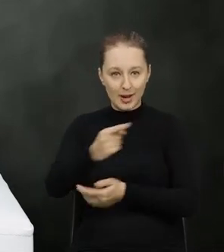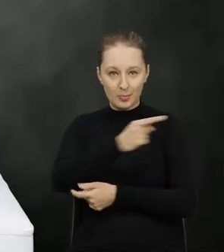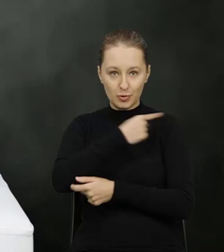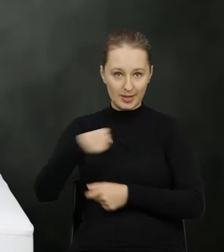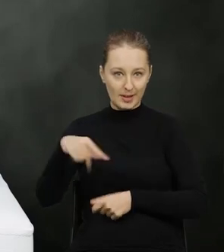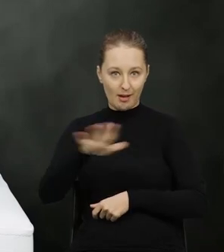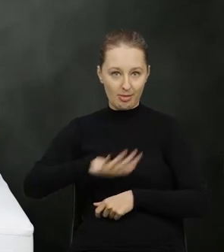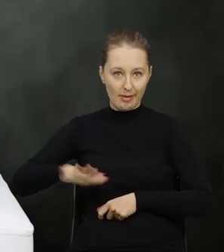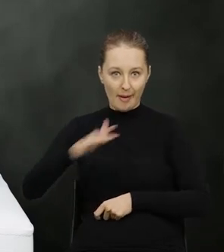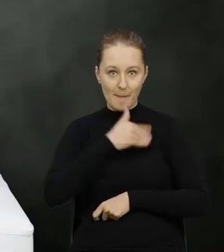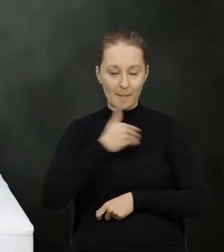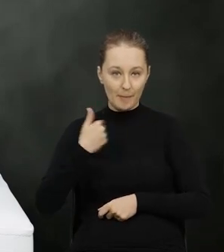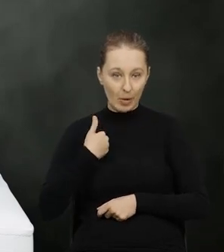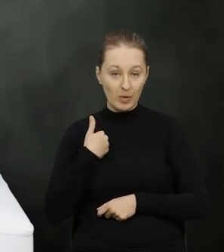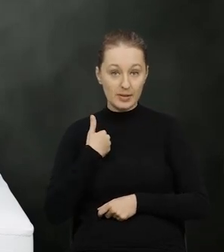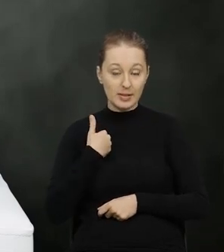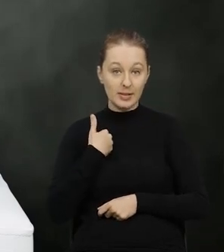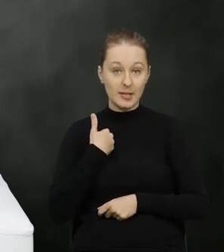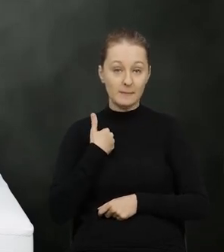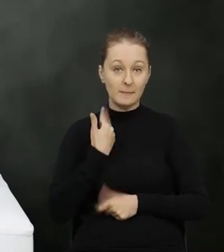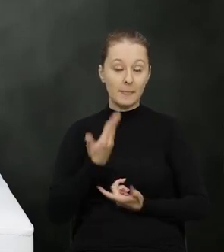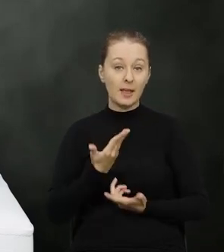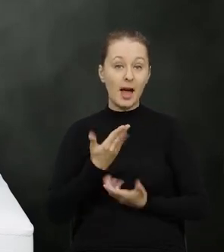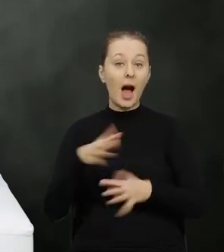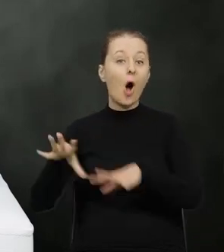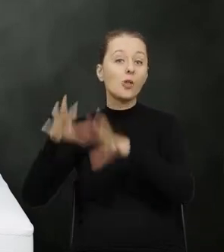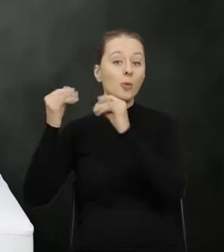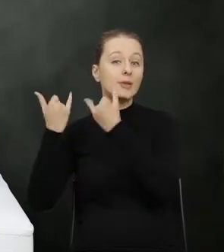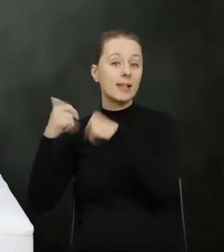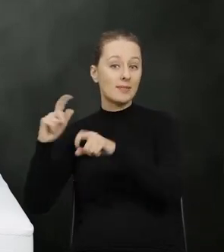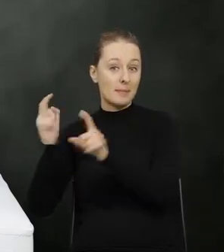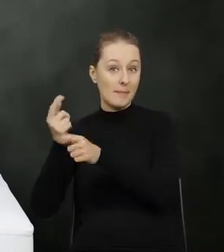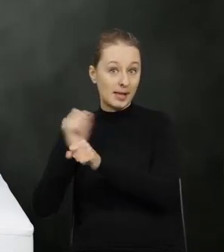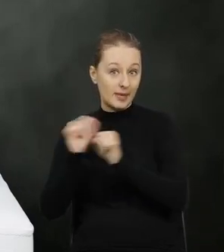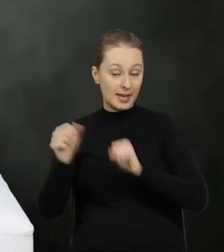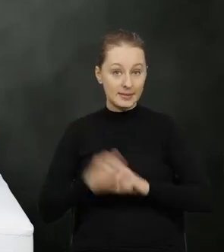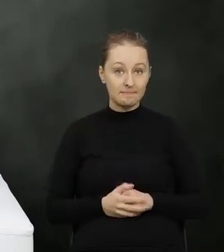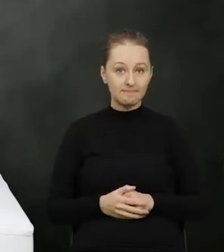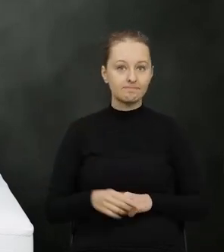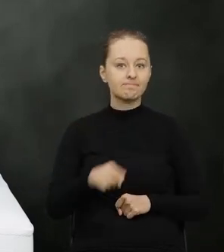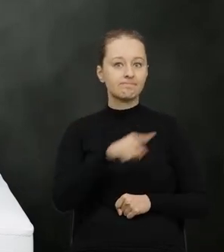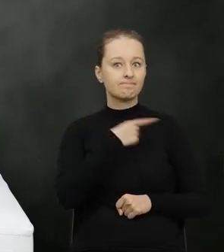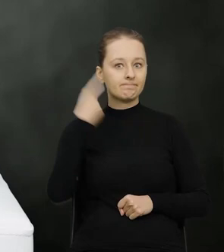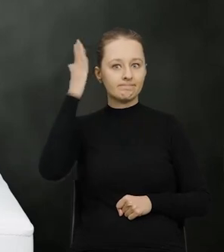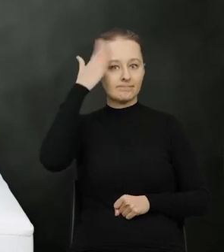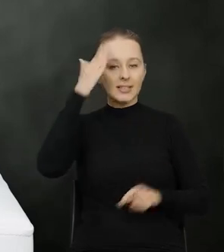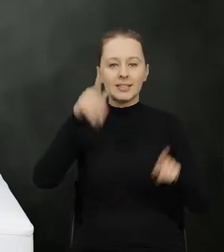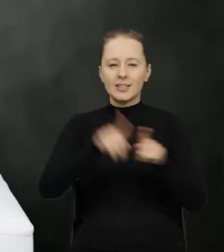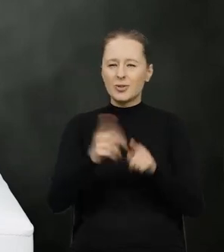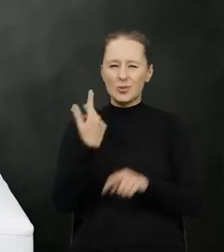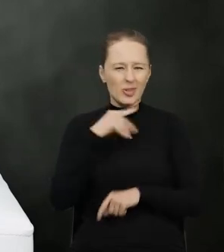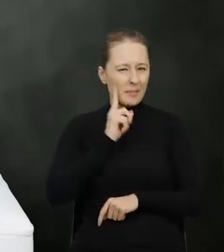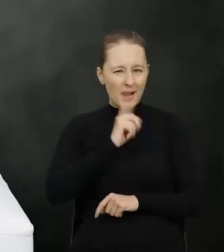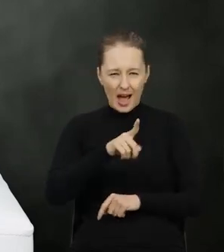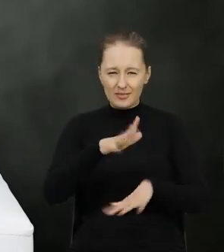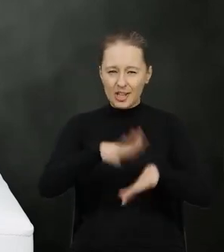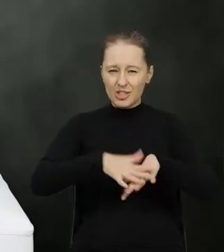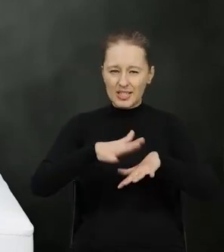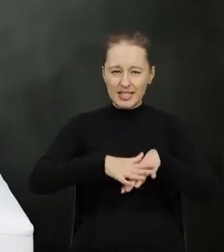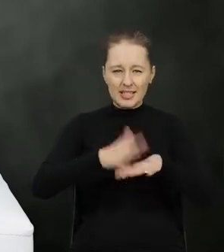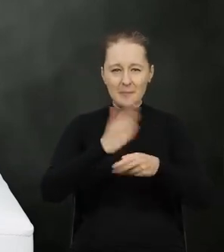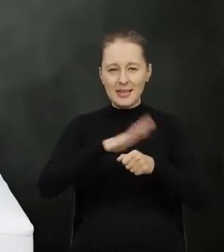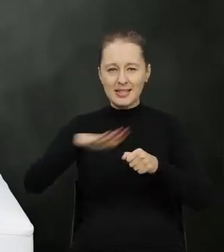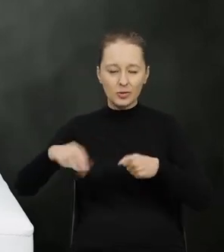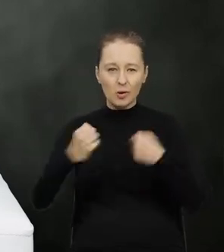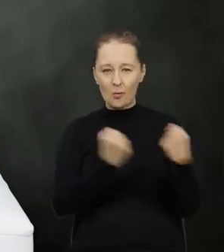nasze terytorium odpadów których odbiorca znajduje się w innym państwie dowiedzieliśmy się również że nieprawdą jest że ten